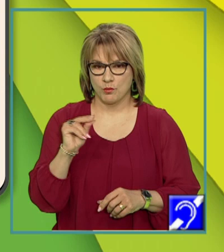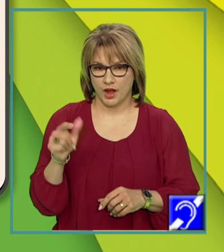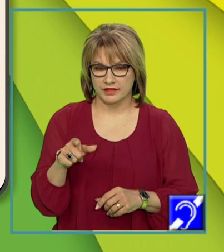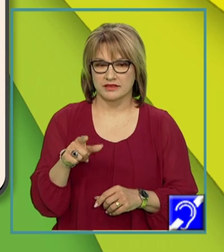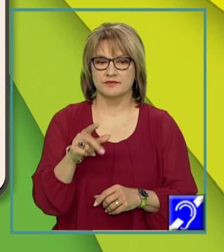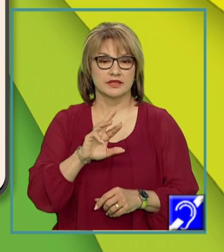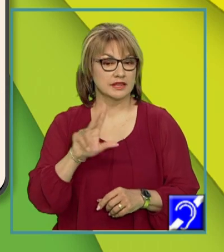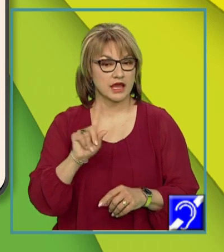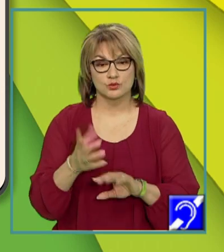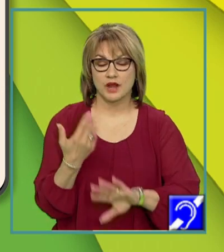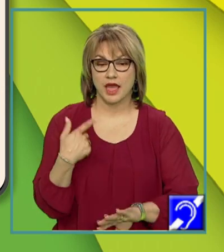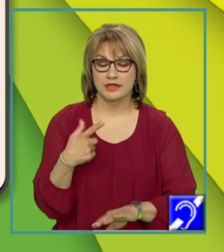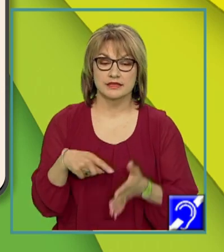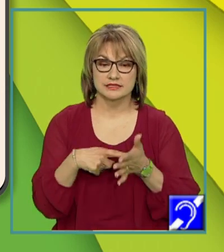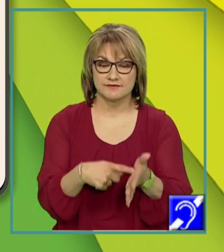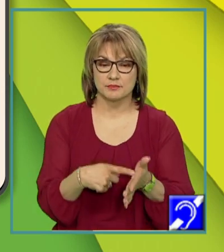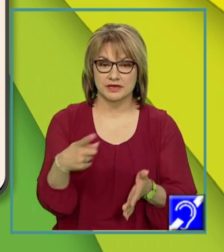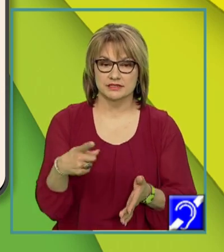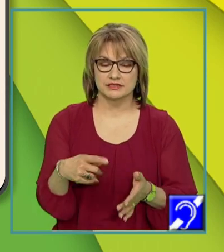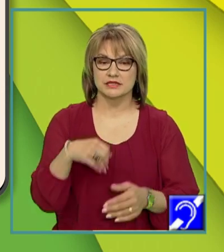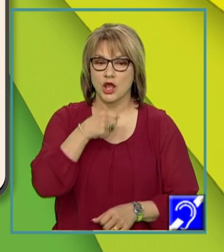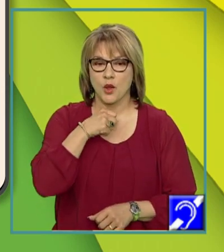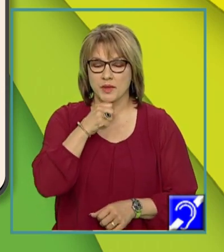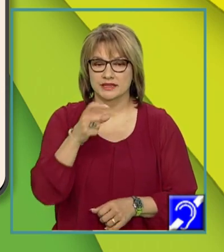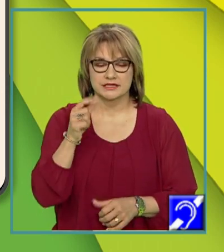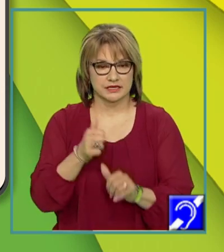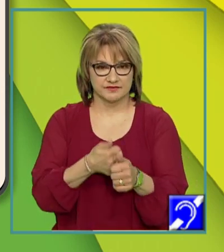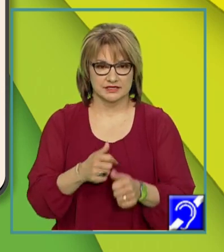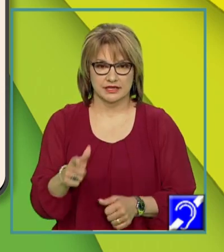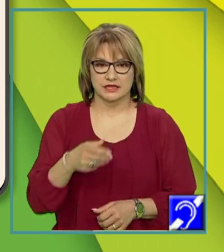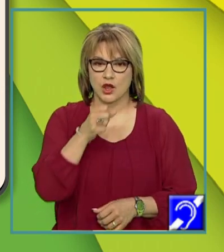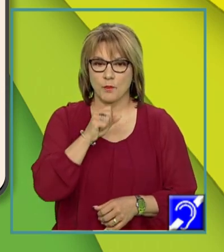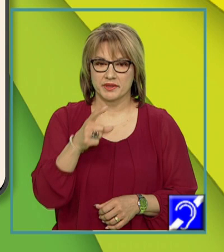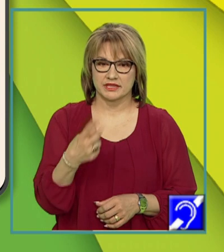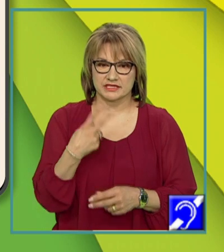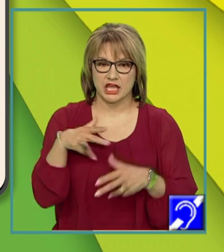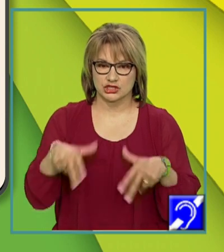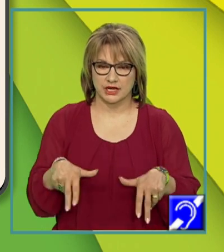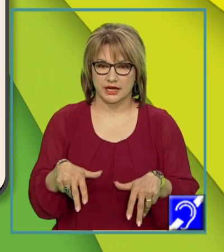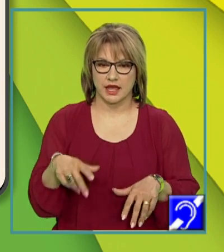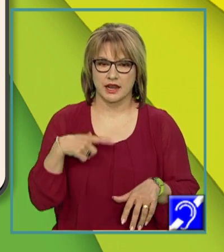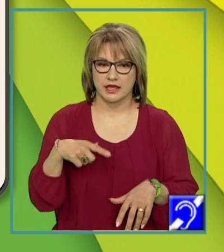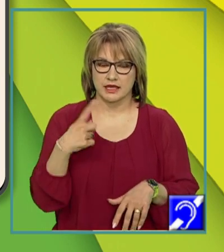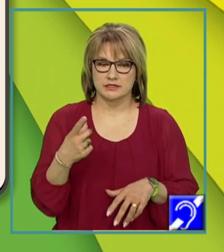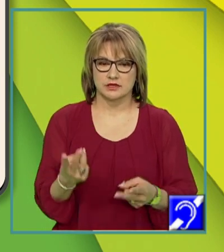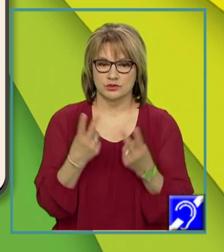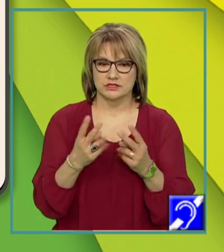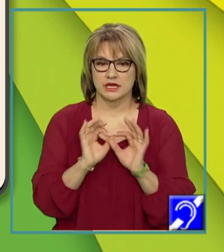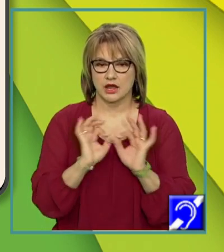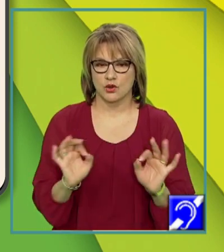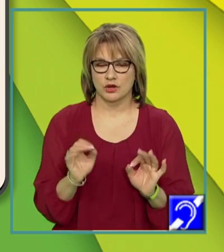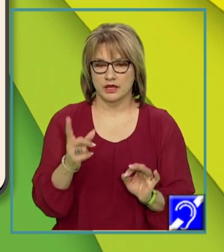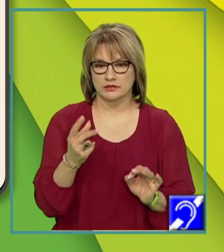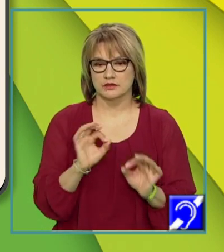nu înainte însă de a vă prezenta competențele vizate. Competența generală presupune utilizarea corectă,